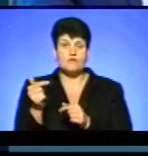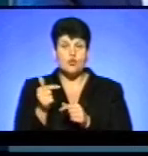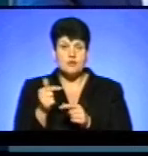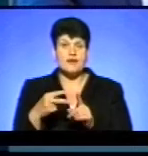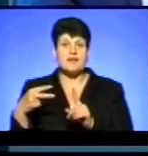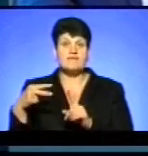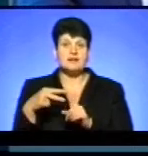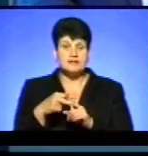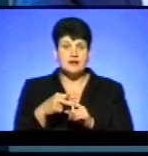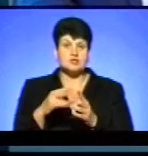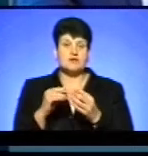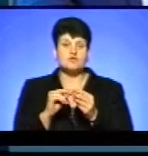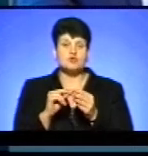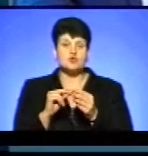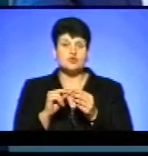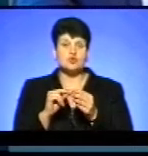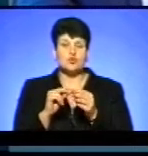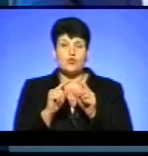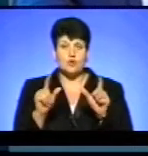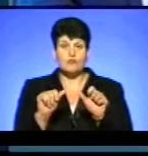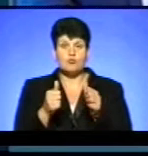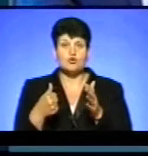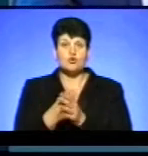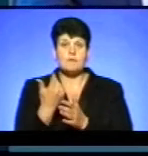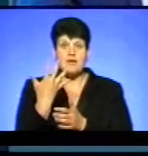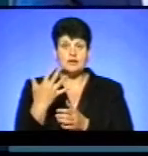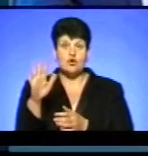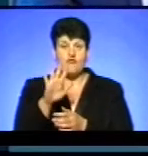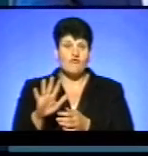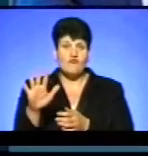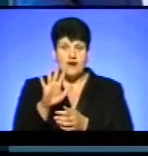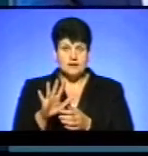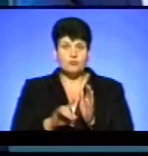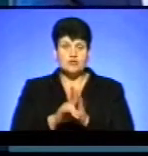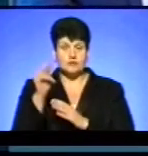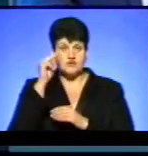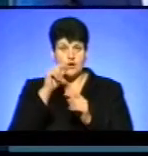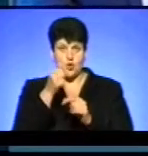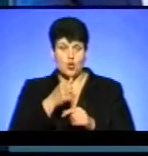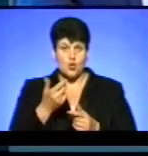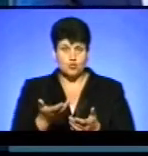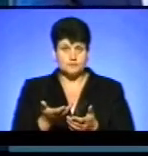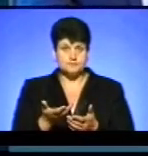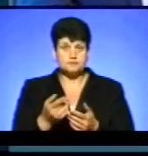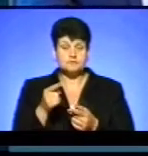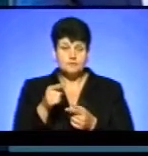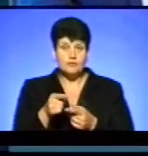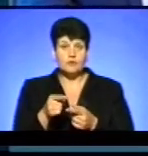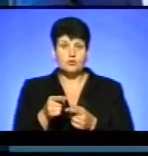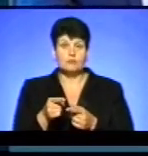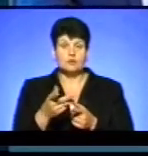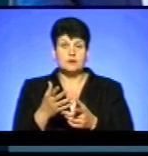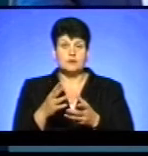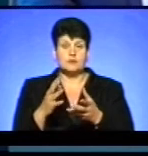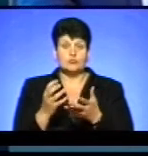всі школи формують до 5 вересня, тобто на початку навчального року. І тому випадка ситуація, це в усіх